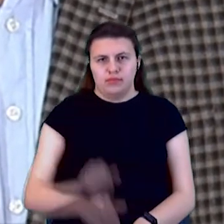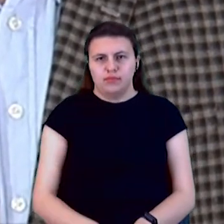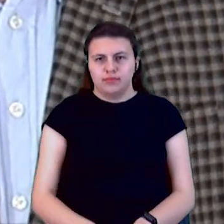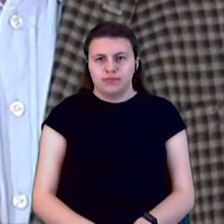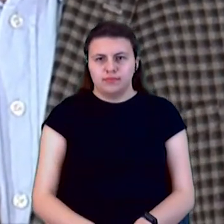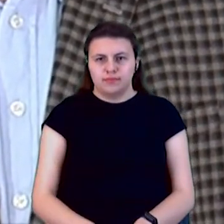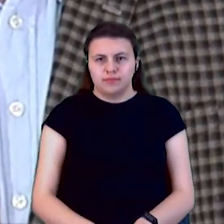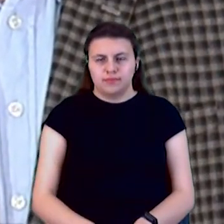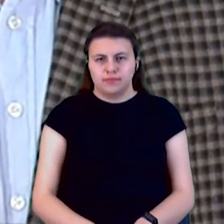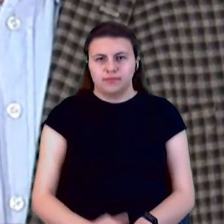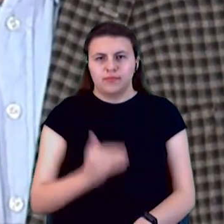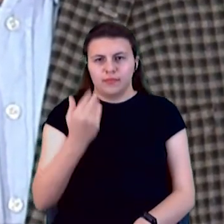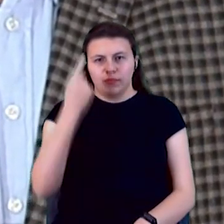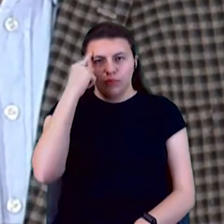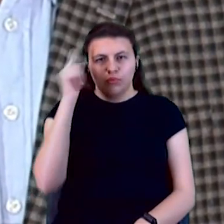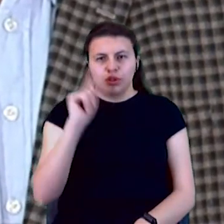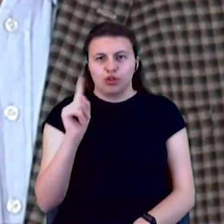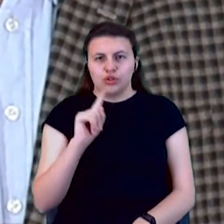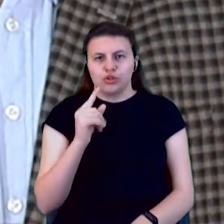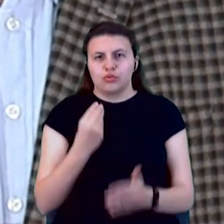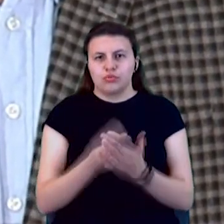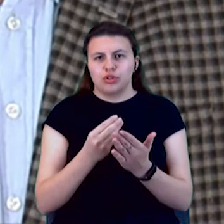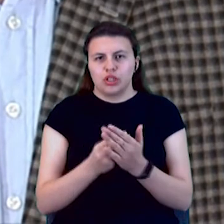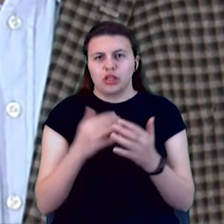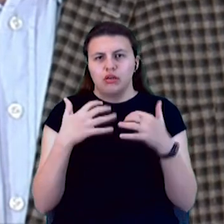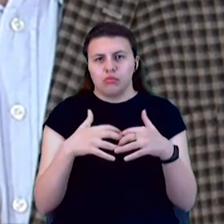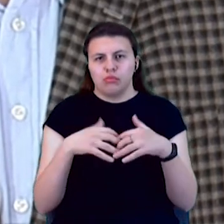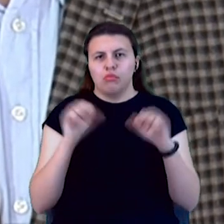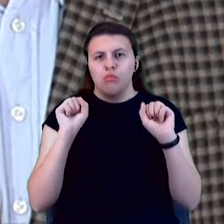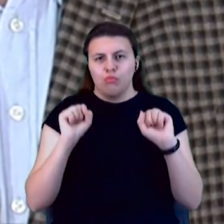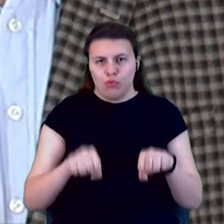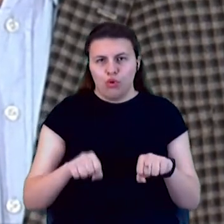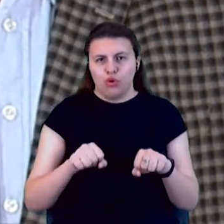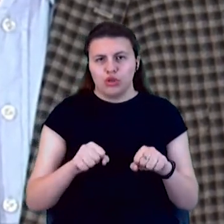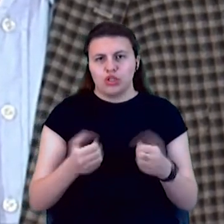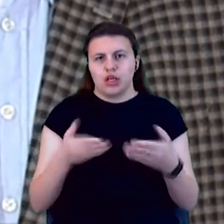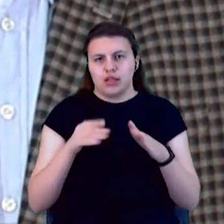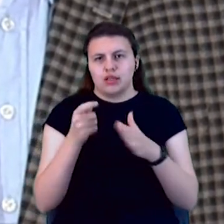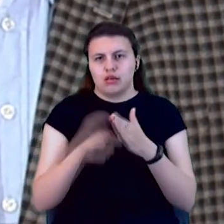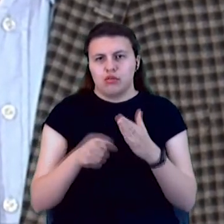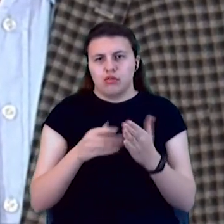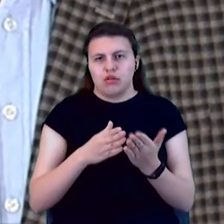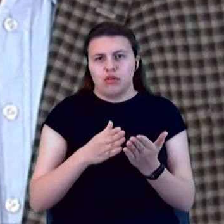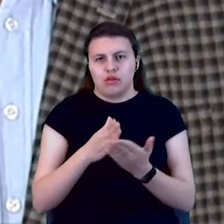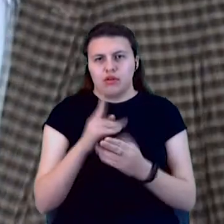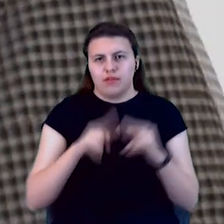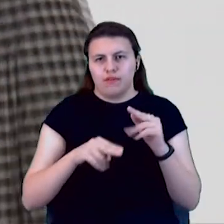Тобто ви думаєте, що з бюджету Краматорська можна, в принципі, закрити певні інфраструктурні питання?